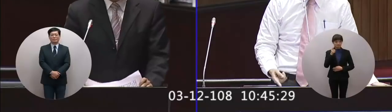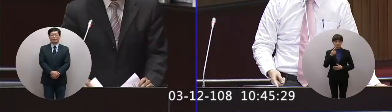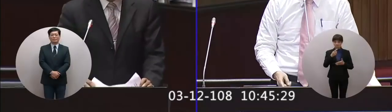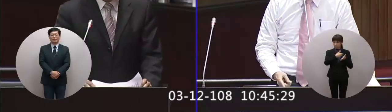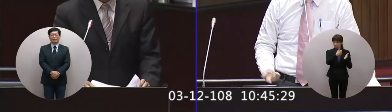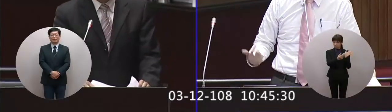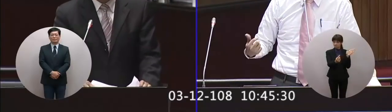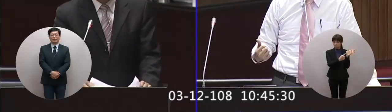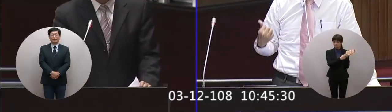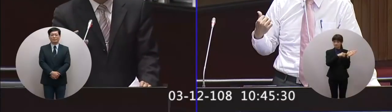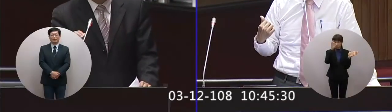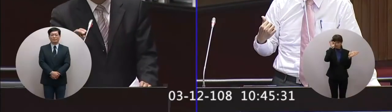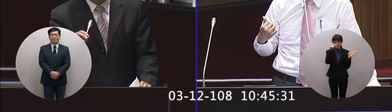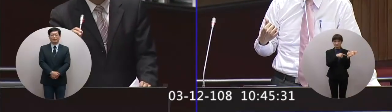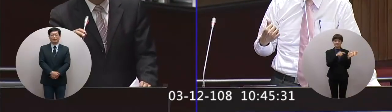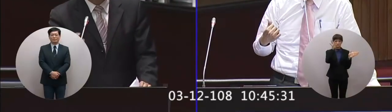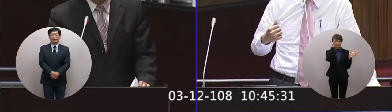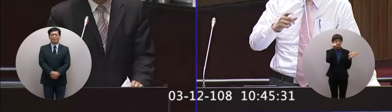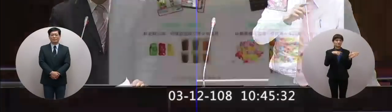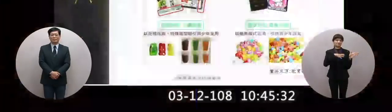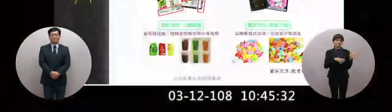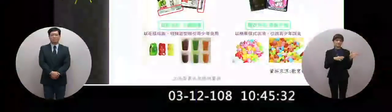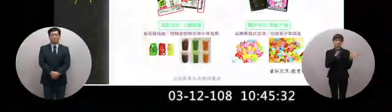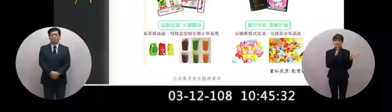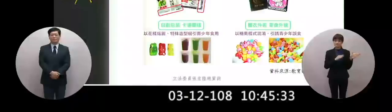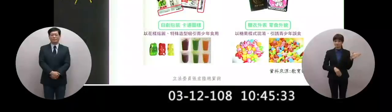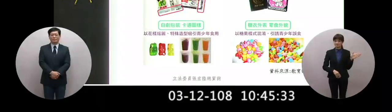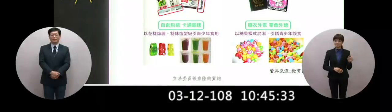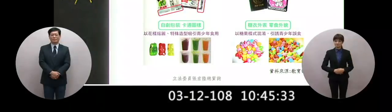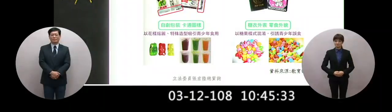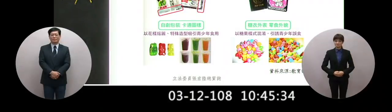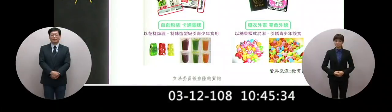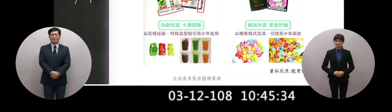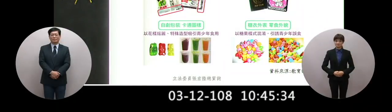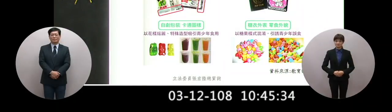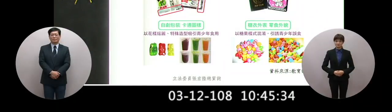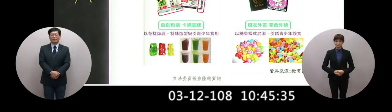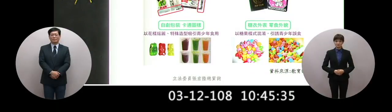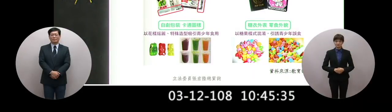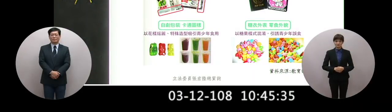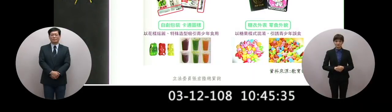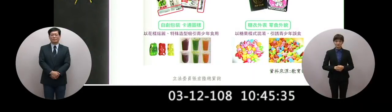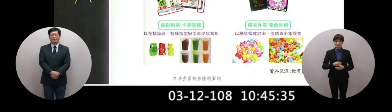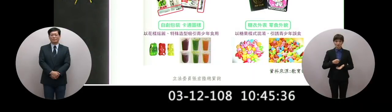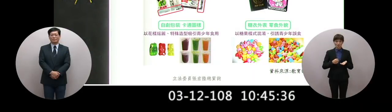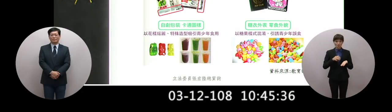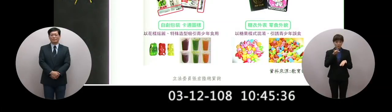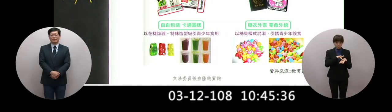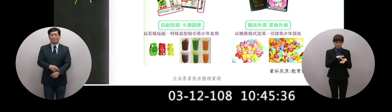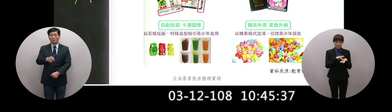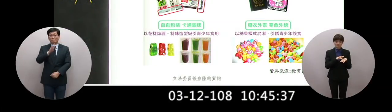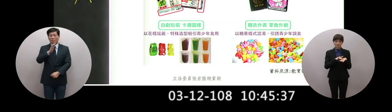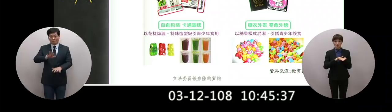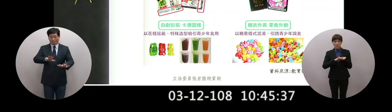片部長 這你應該看都不要看了包著糖衣的毒品是